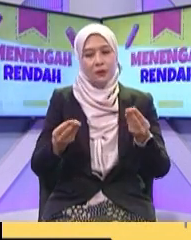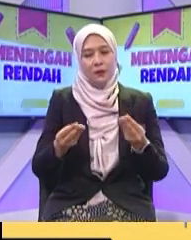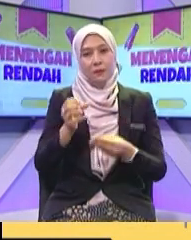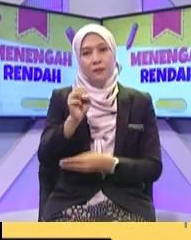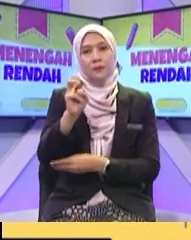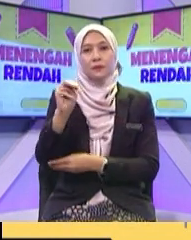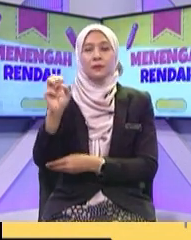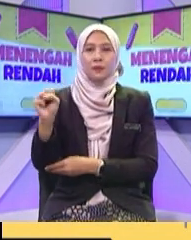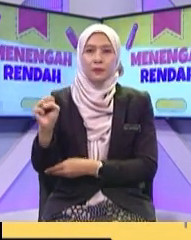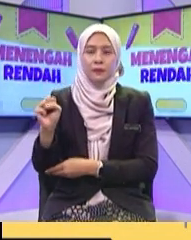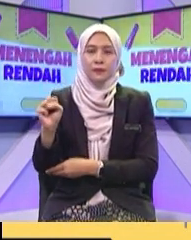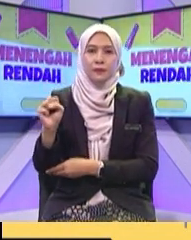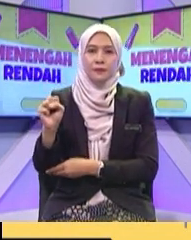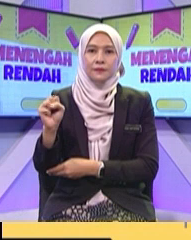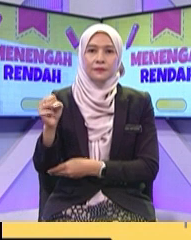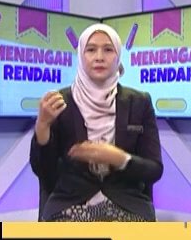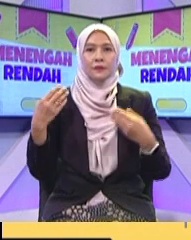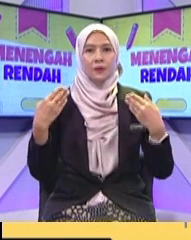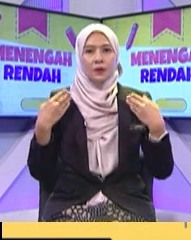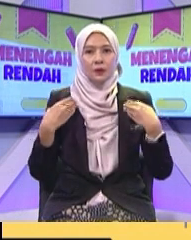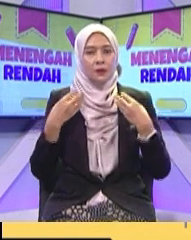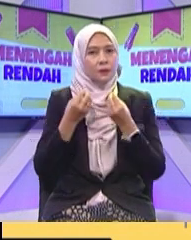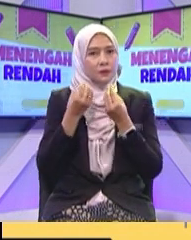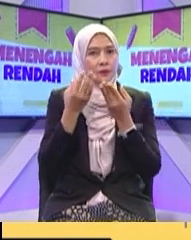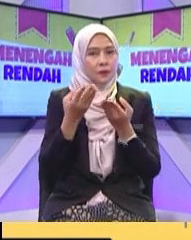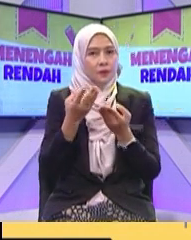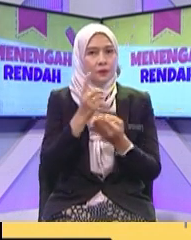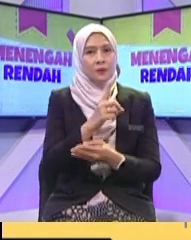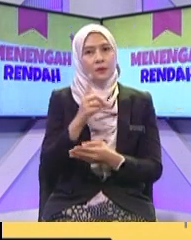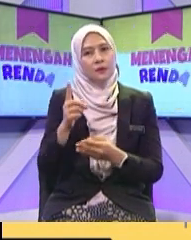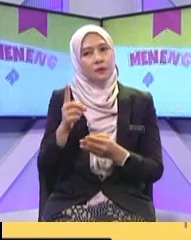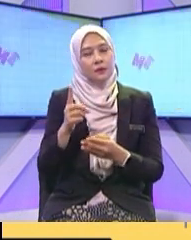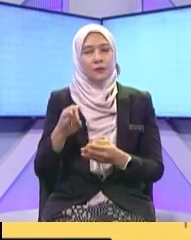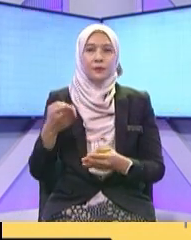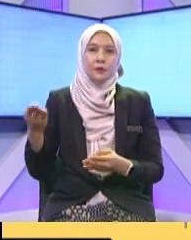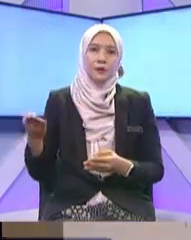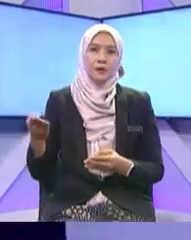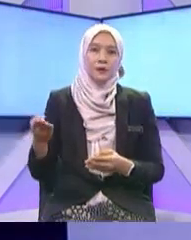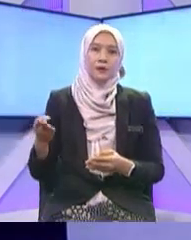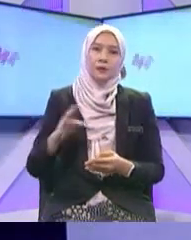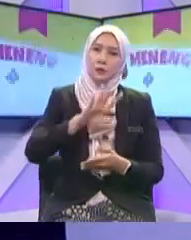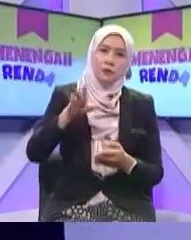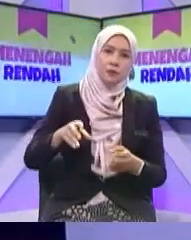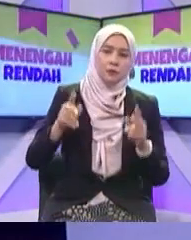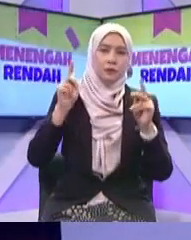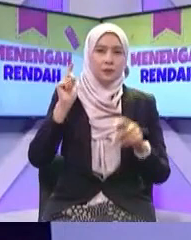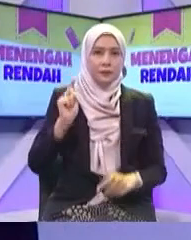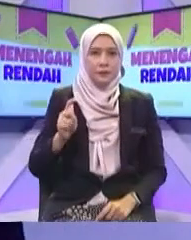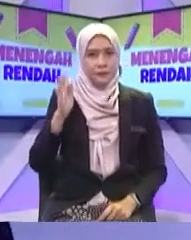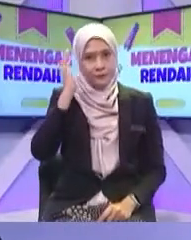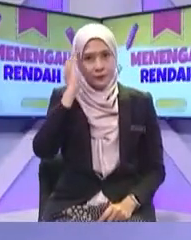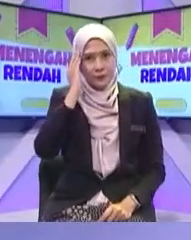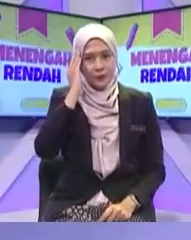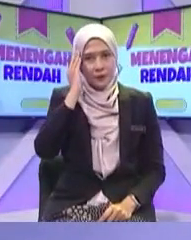SMS Mengalukan tentang Sesuatu perkara Yang perlu diketahui Oleh semua orang Mungkin kita boleh Meninggalkan pesanan Mungkin saya